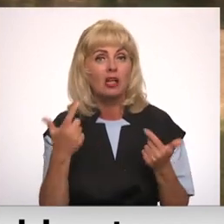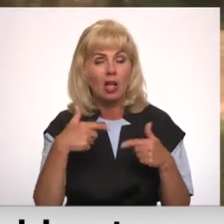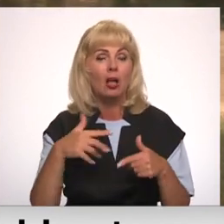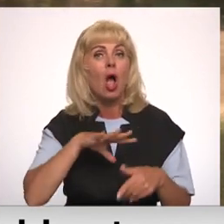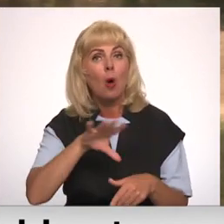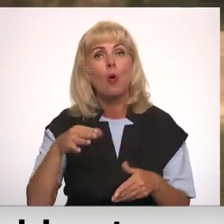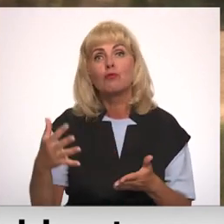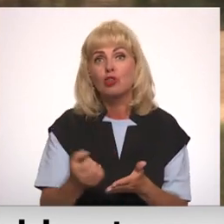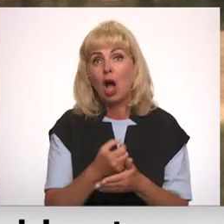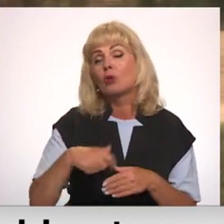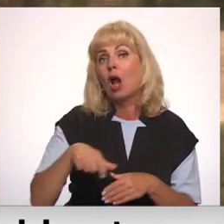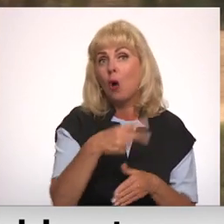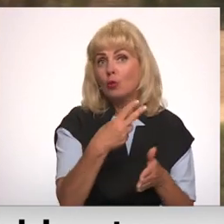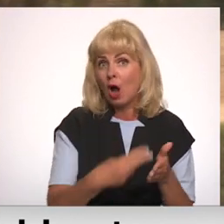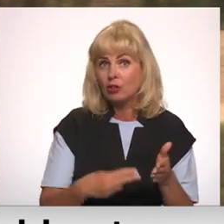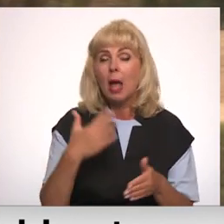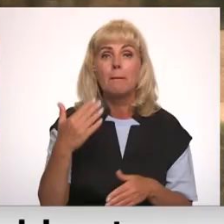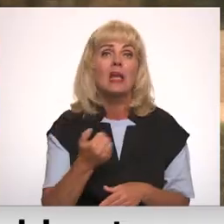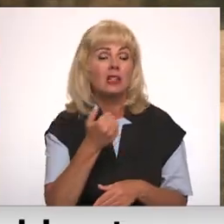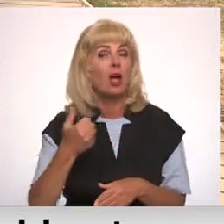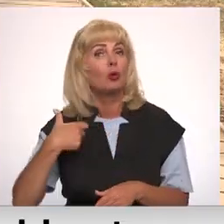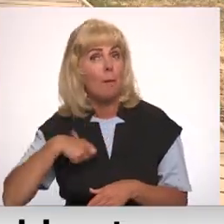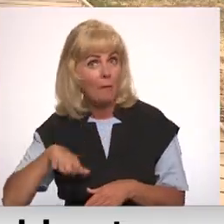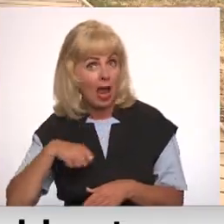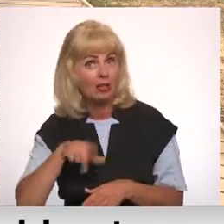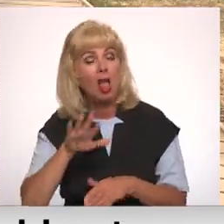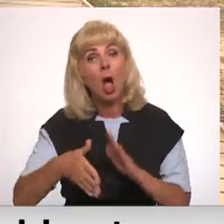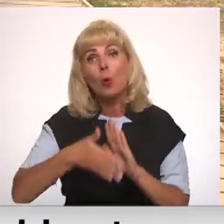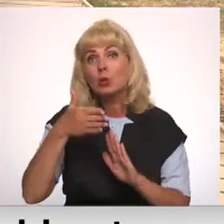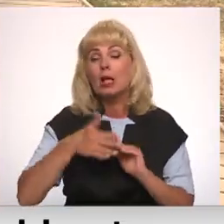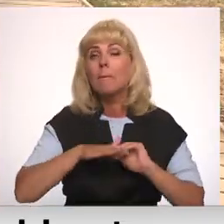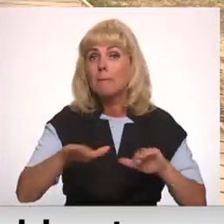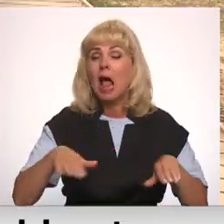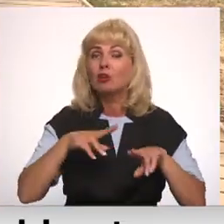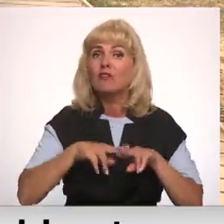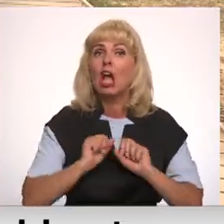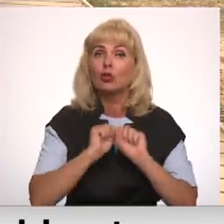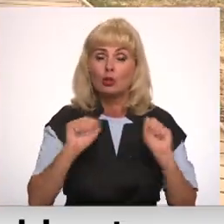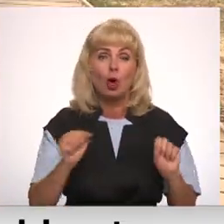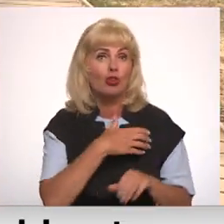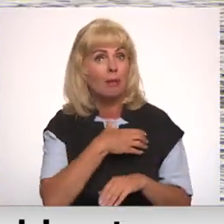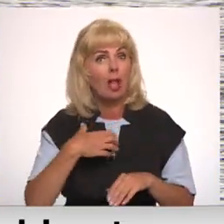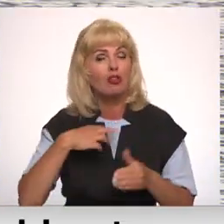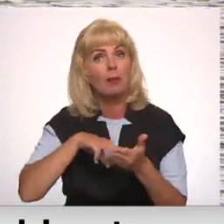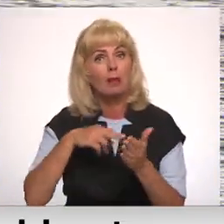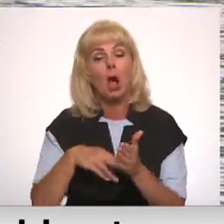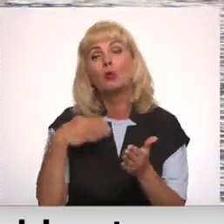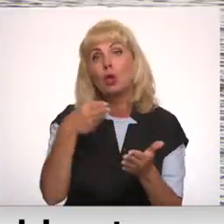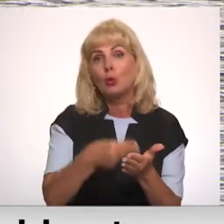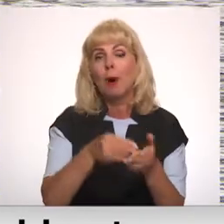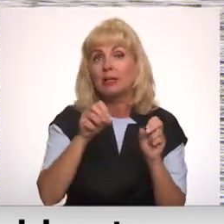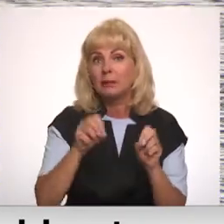atrada gaujā noslīgušo pieckadīgo meitenīti. Lai uzlabotu peldvietas drošību, pašvaldība plāno iegādāties